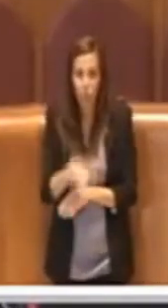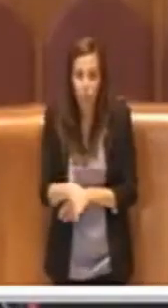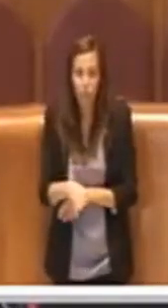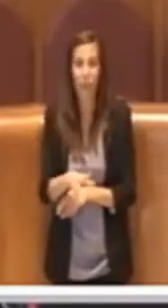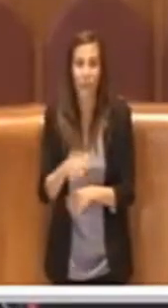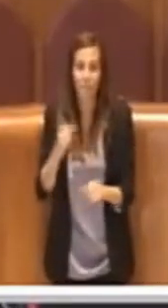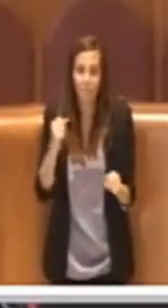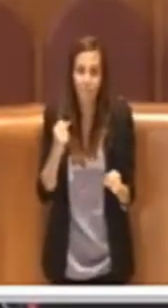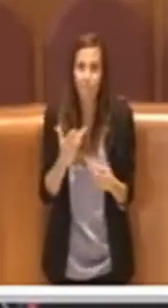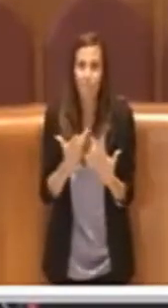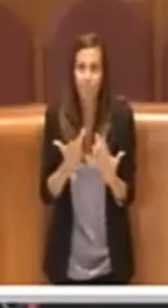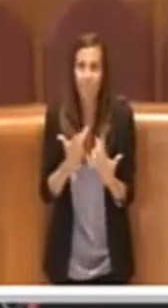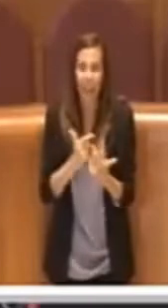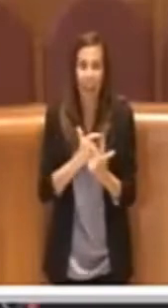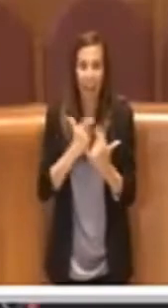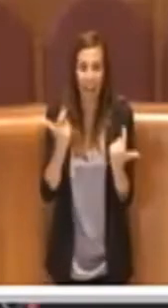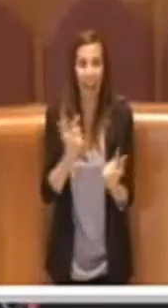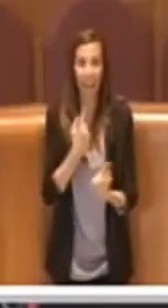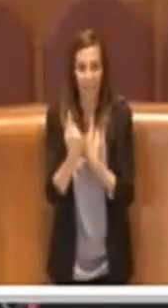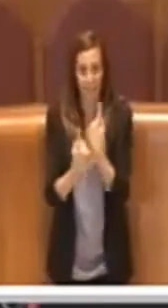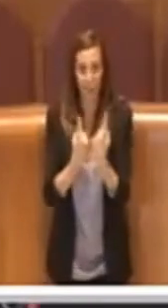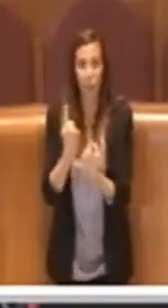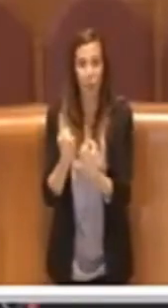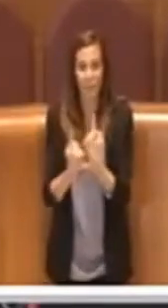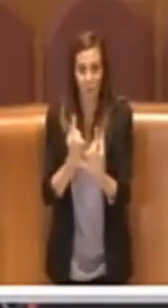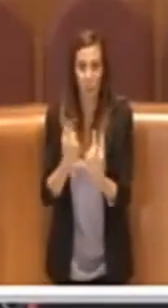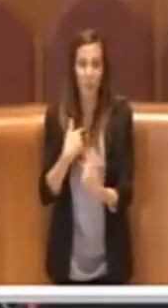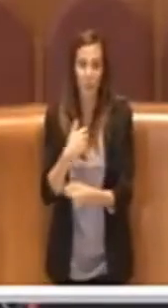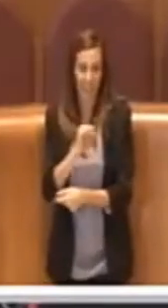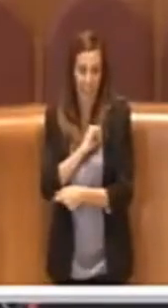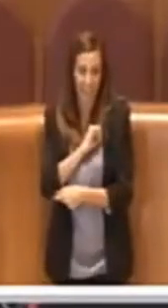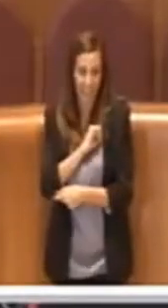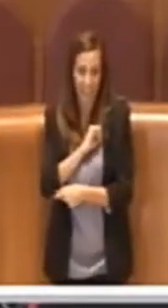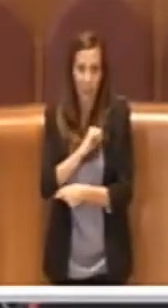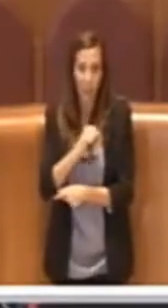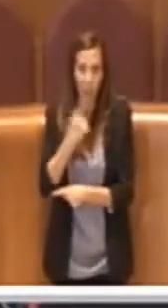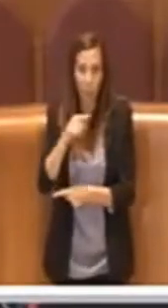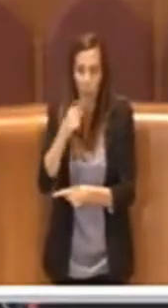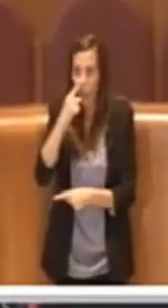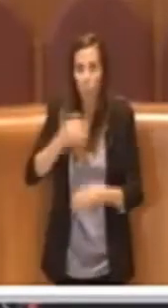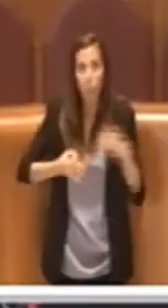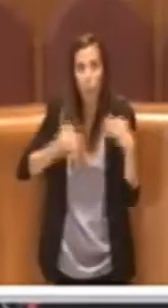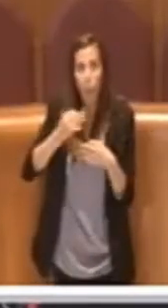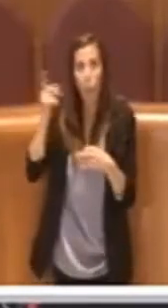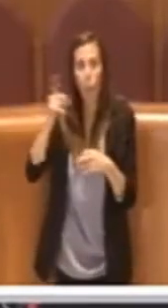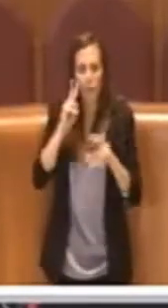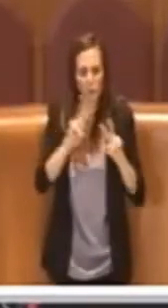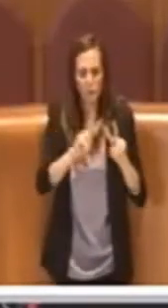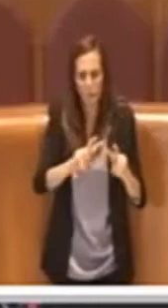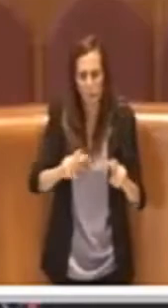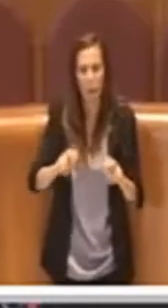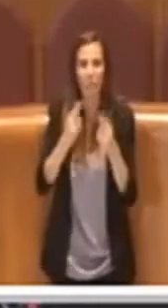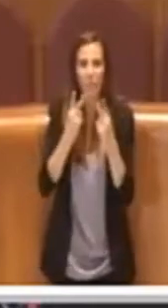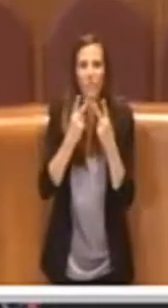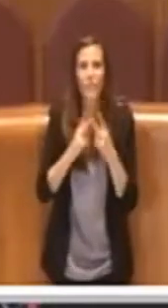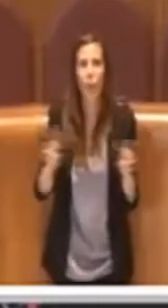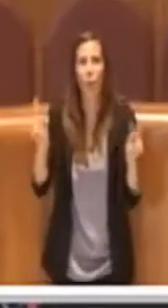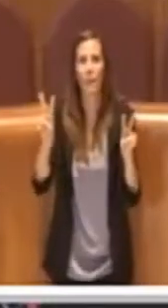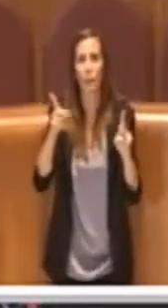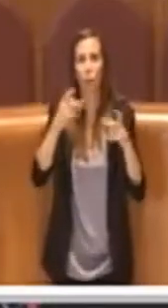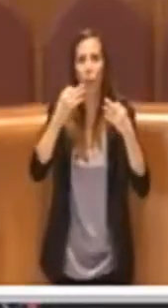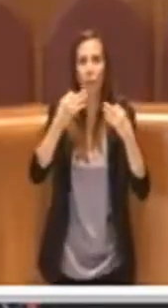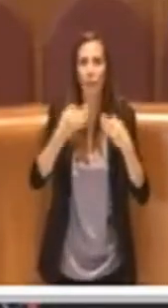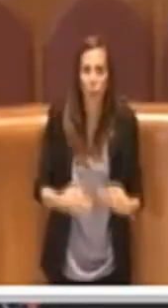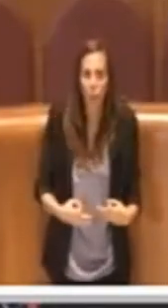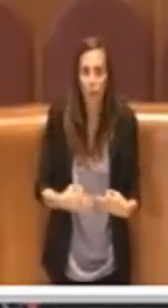cose molto gravi sulle quali credo stia indagando ancora la Procura in merito a violazioni di sicurezza e